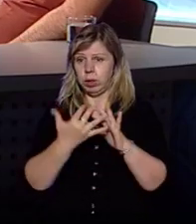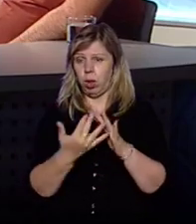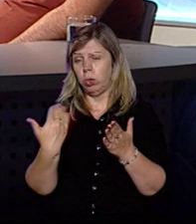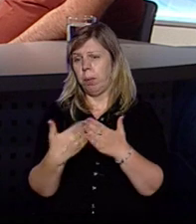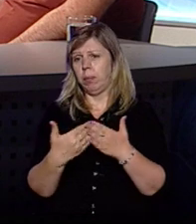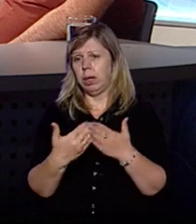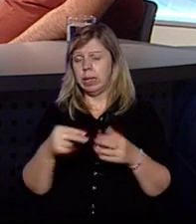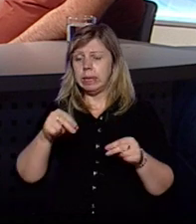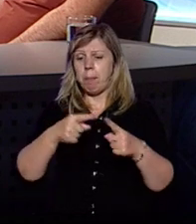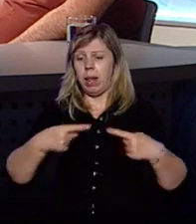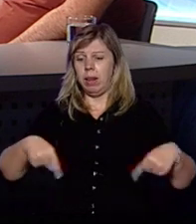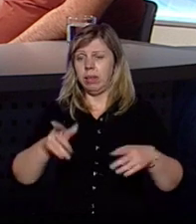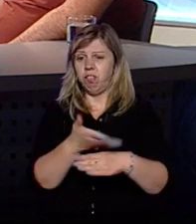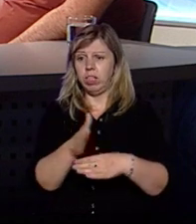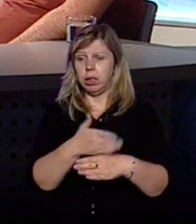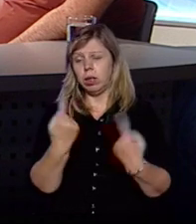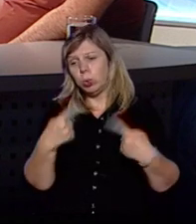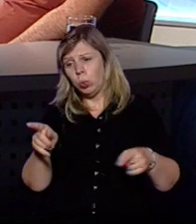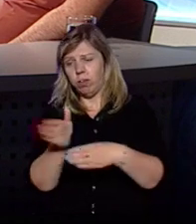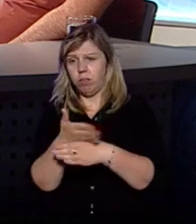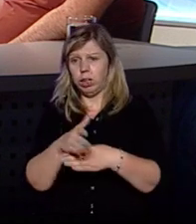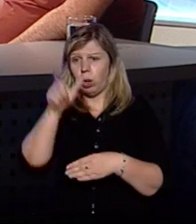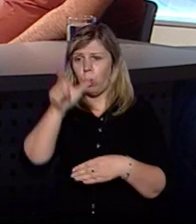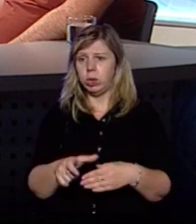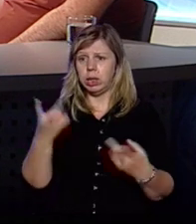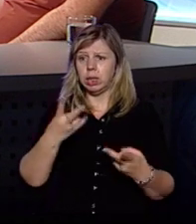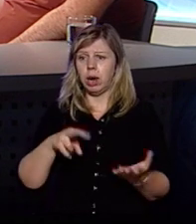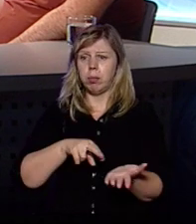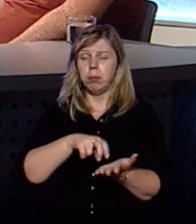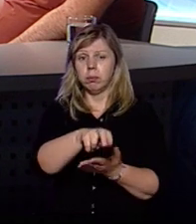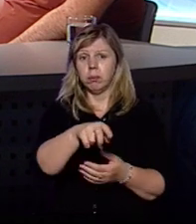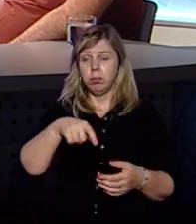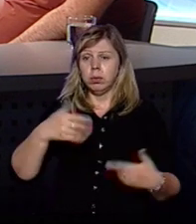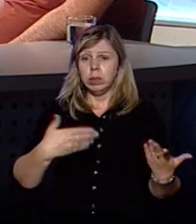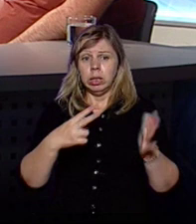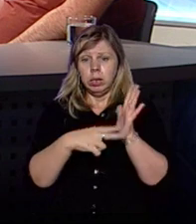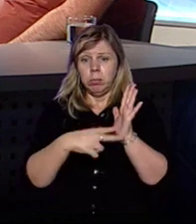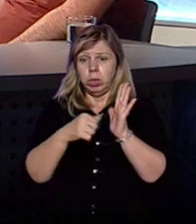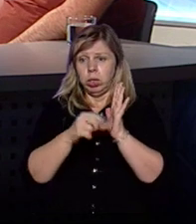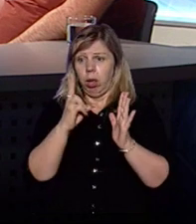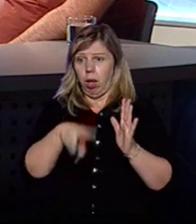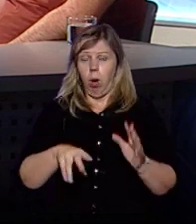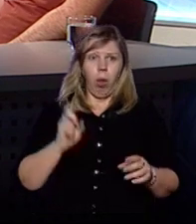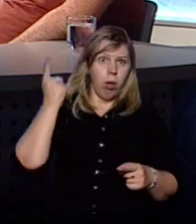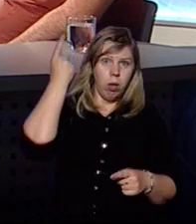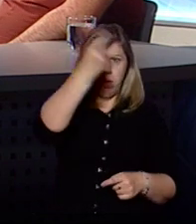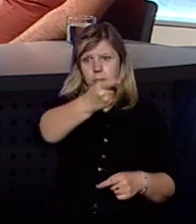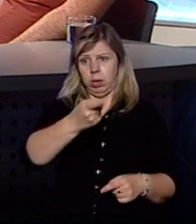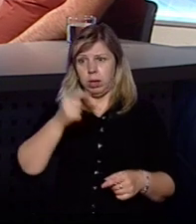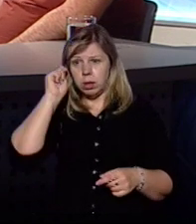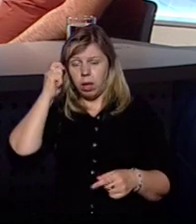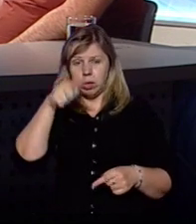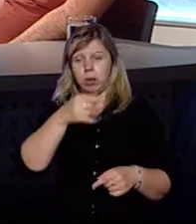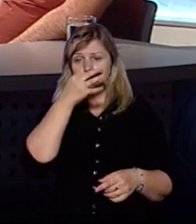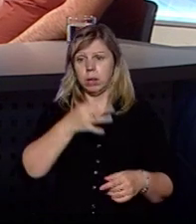ну, наприклад, в земельний відділ або в якийсь інший відділ, то людині треба йти більше 60-70 кілометрів. Приходить в Тячів, а